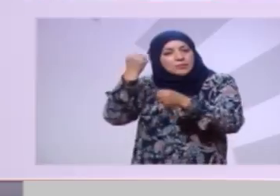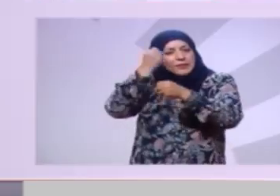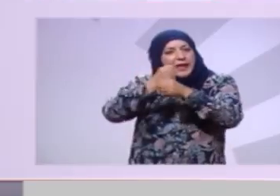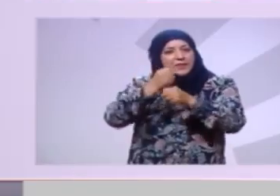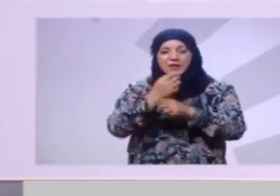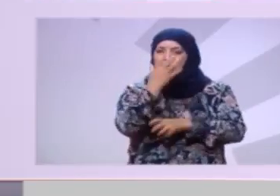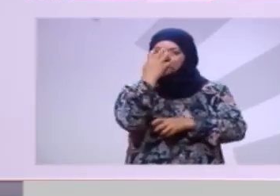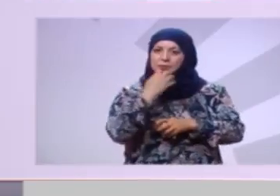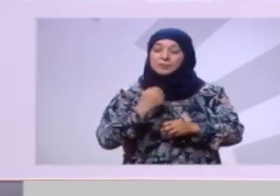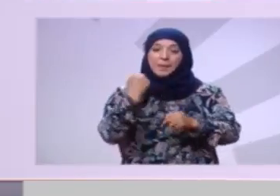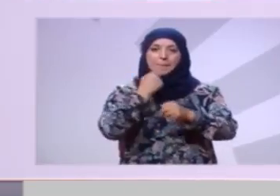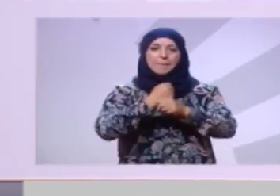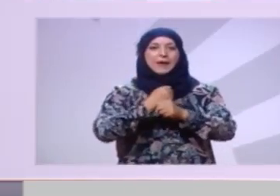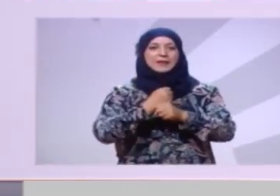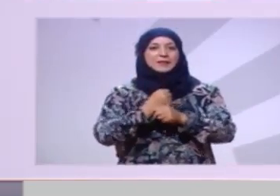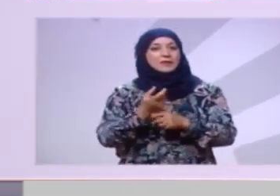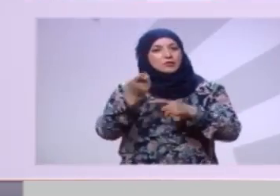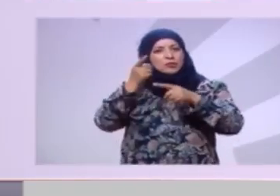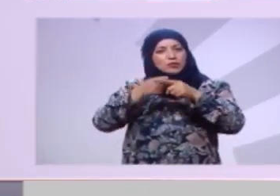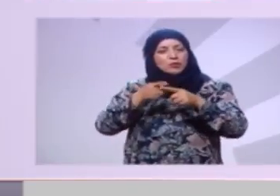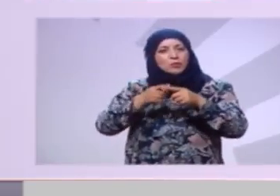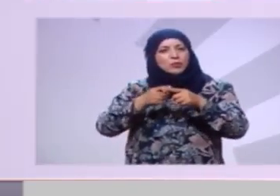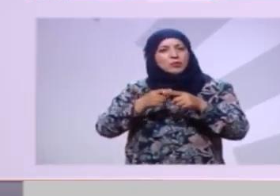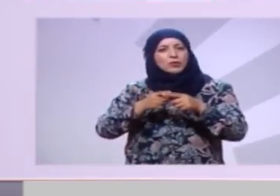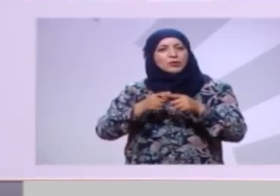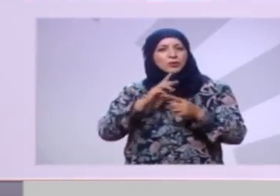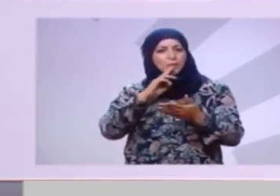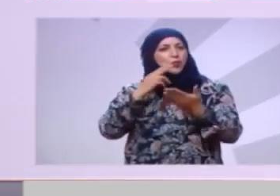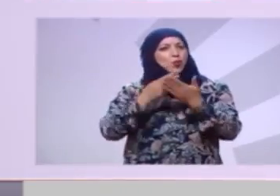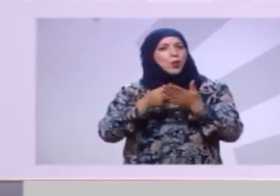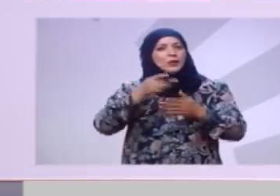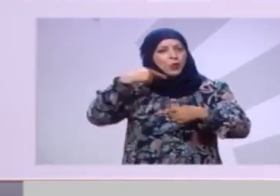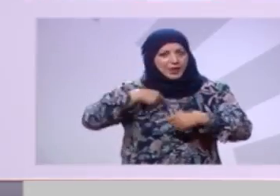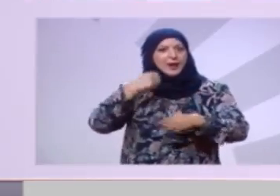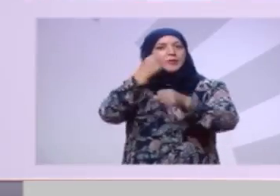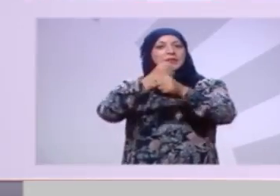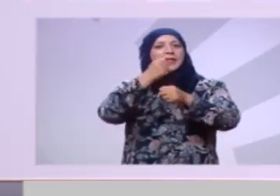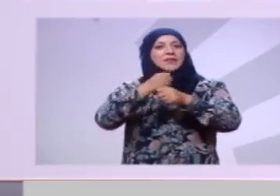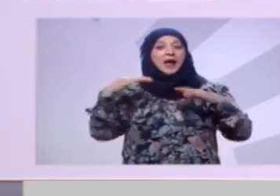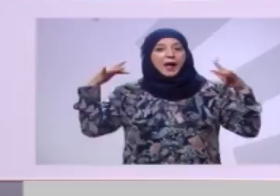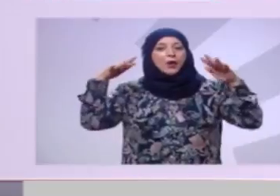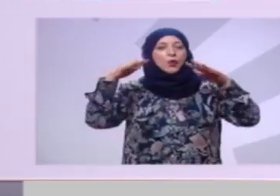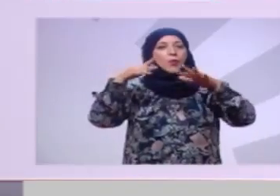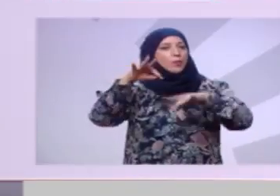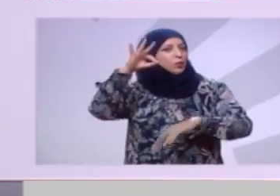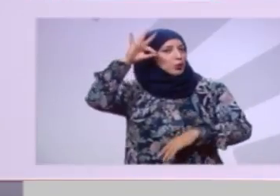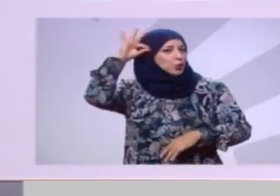ركيزتنا والإنجاز وعدنا فهل أمو لمجد تونس